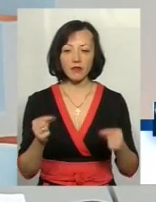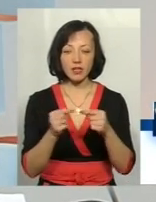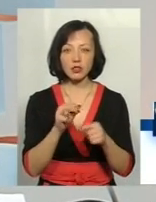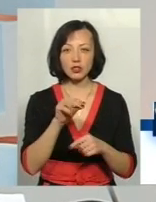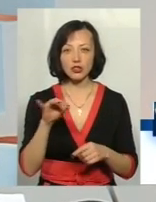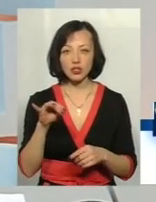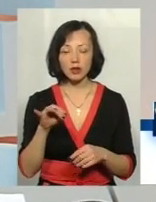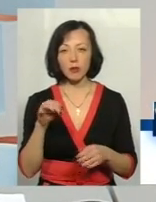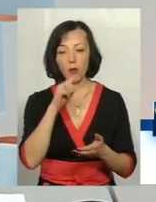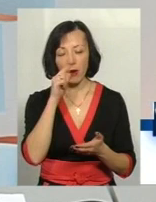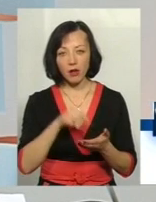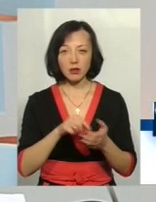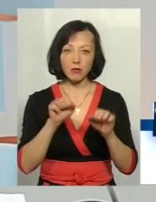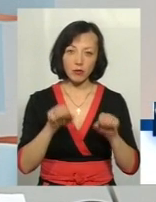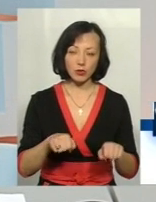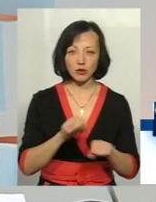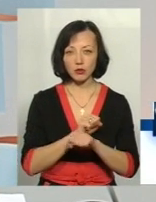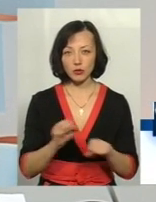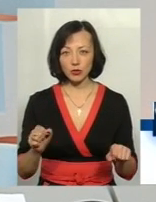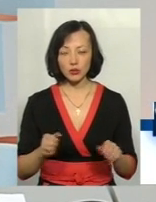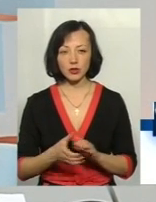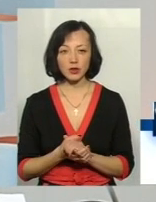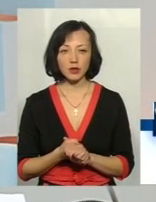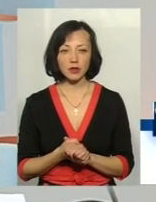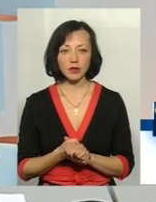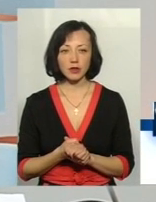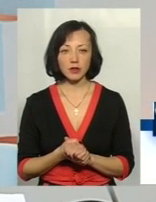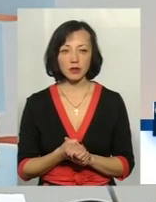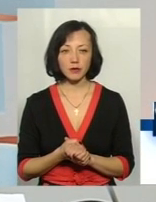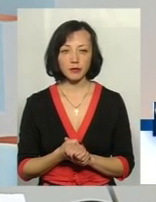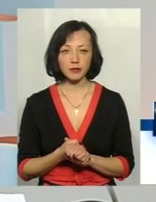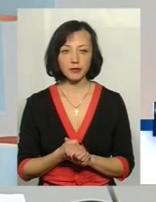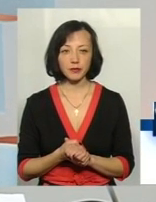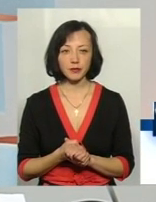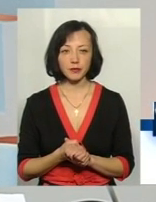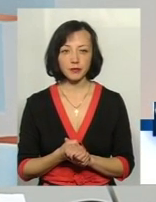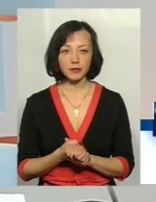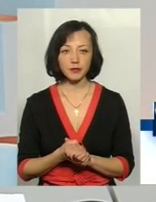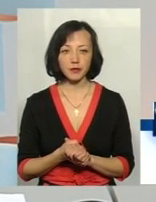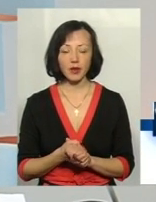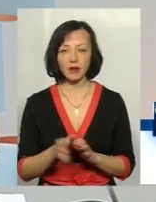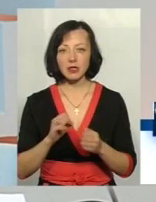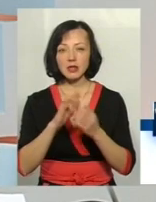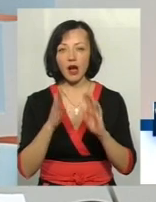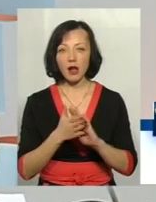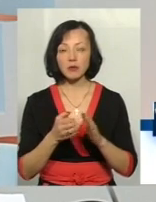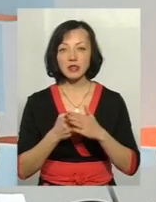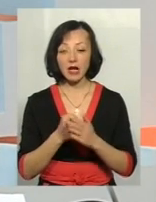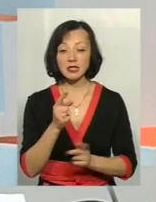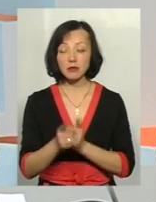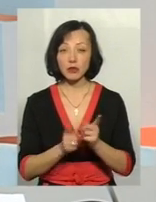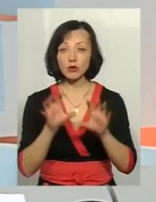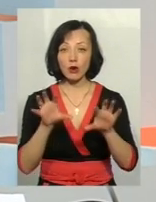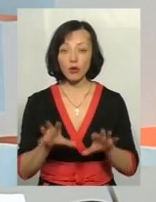чи вона є суб'єктом, чи вона не є суб'єктом, через те, що все відбувалося на загальних підставах. Зміни до закону